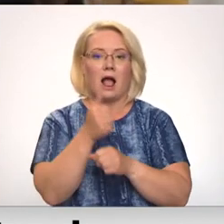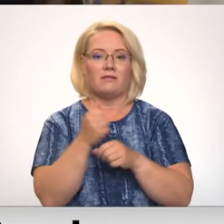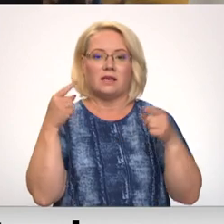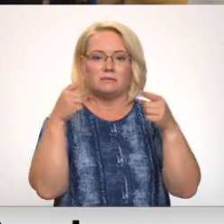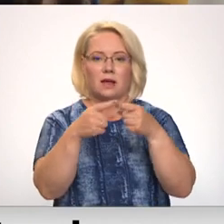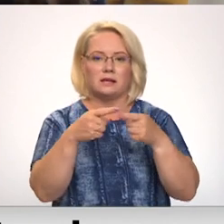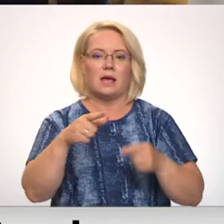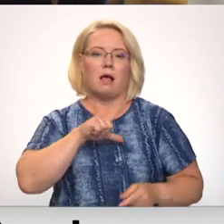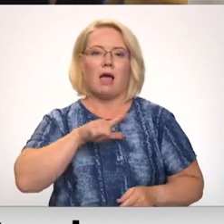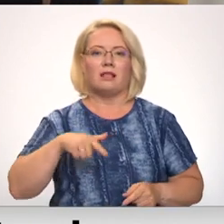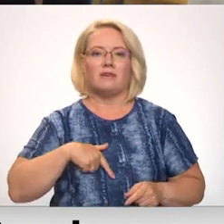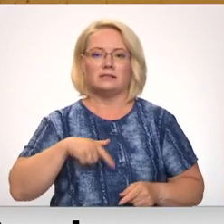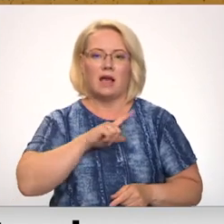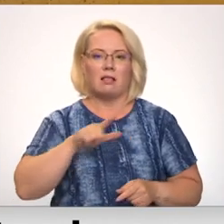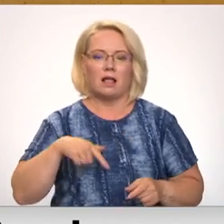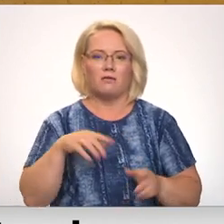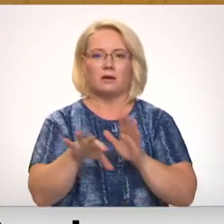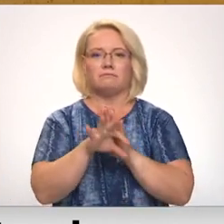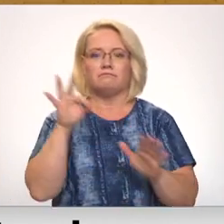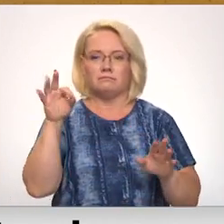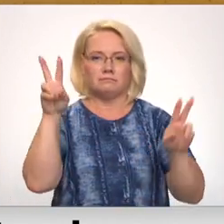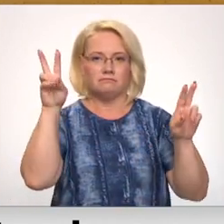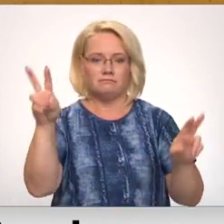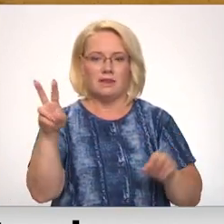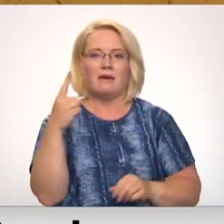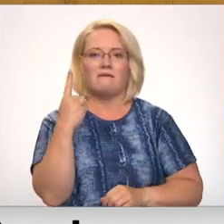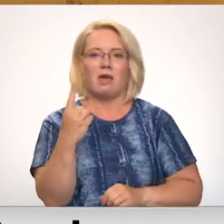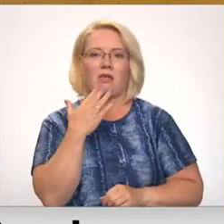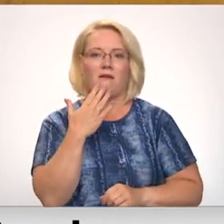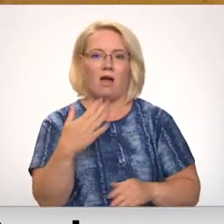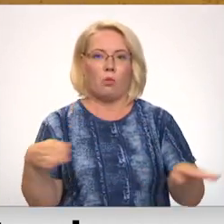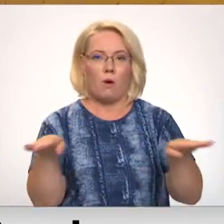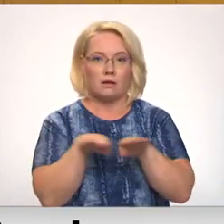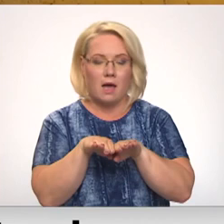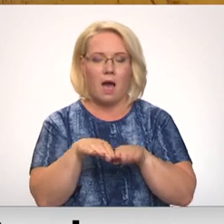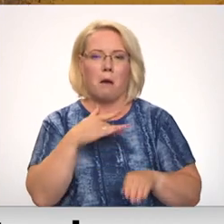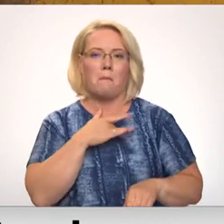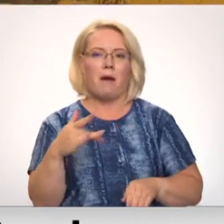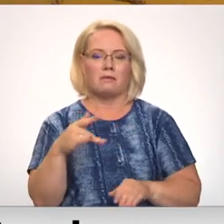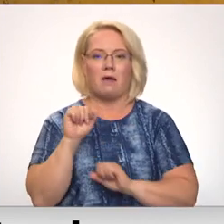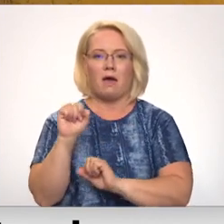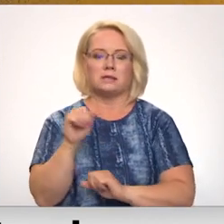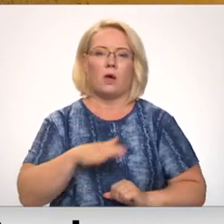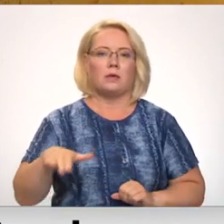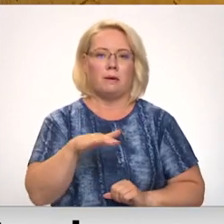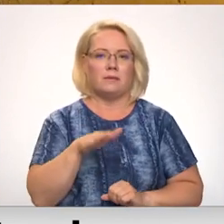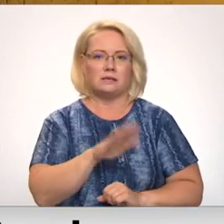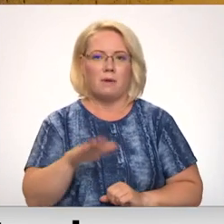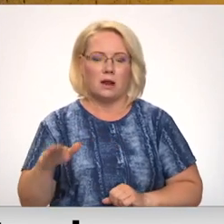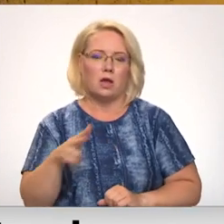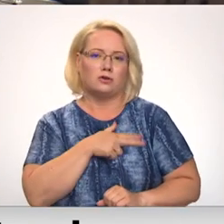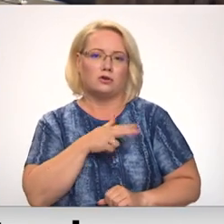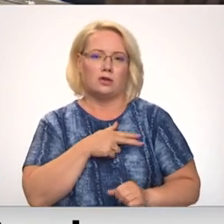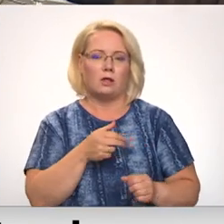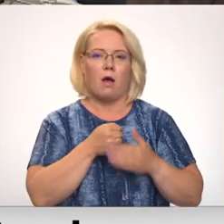Latvijas ko Latviju un vēlēšanām izraudzīsies moto vienā valodā. Partijas soli iestāties par ģimenēm un bērniem, sociāli atbalsta